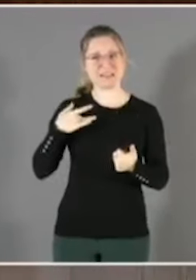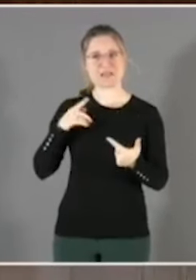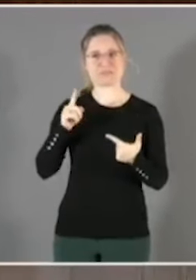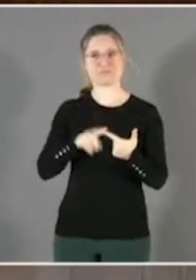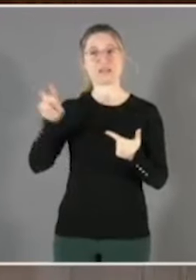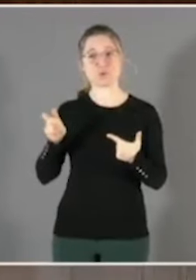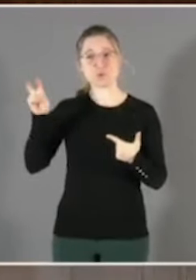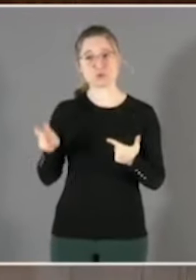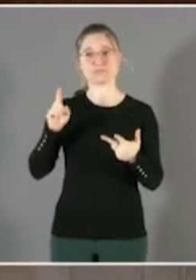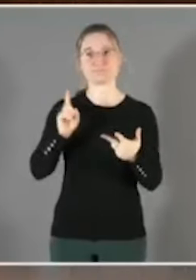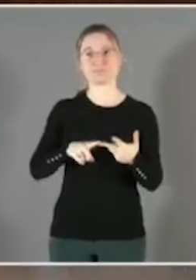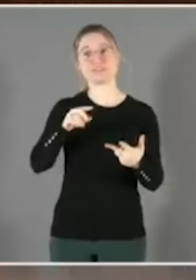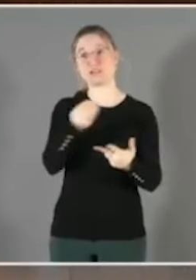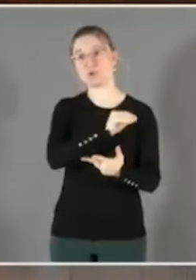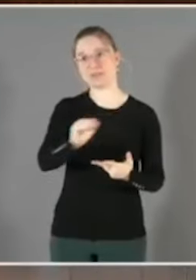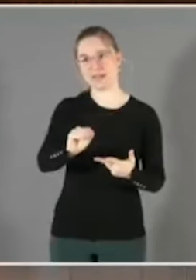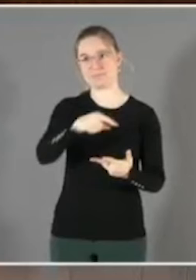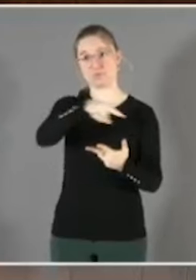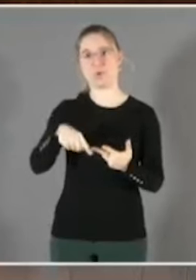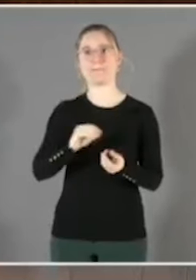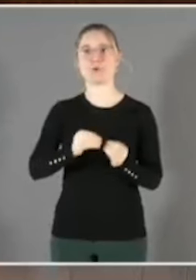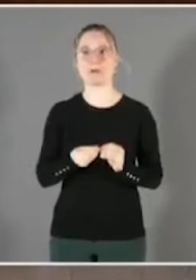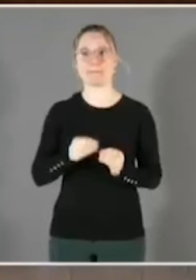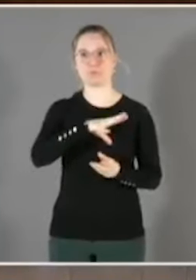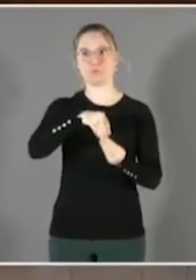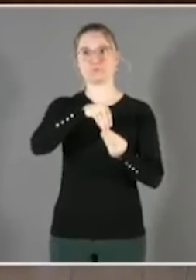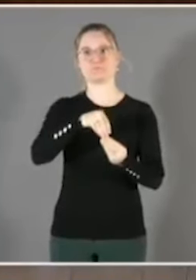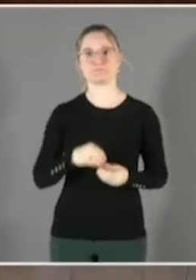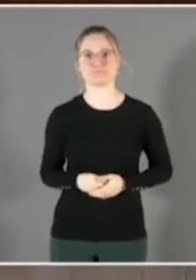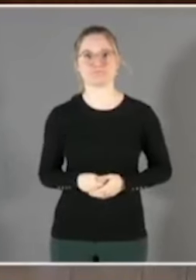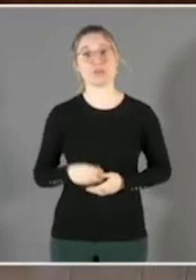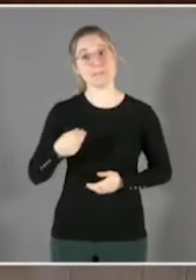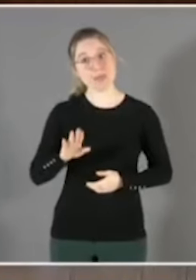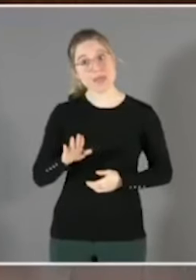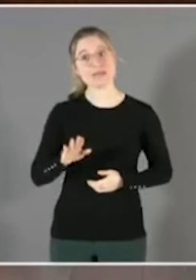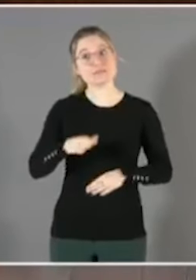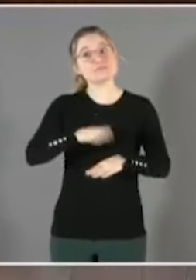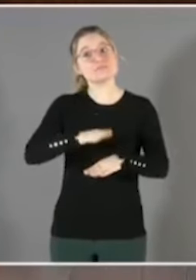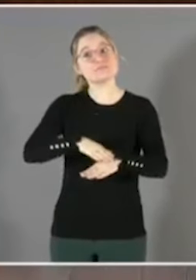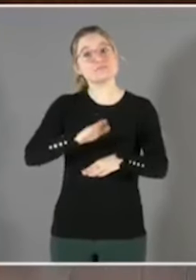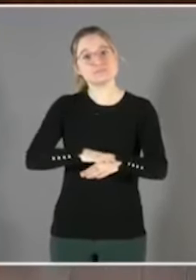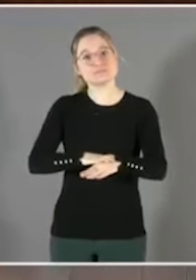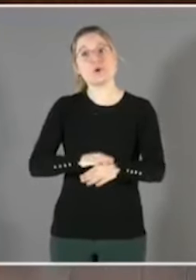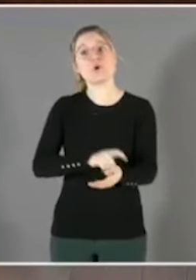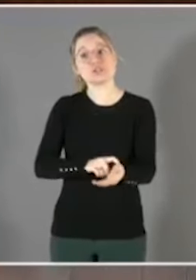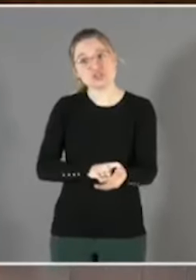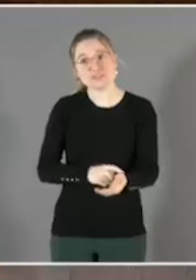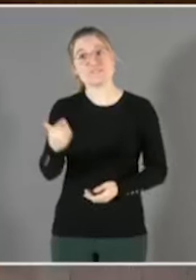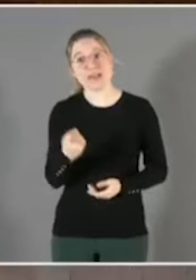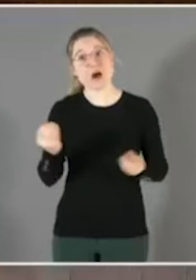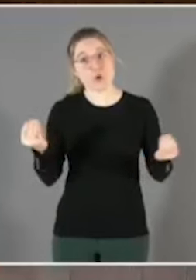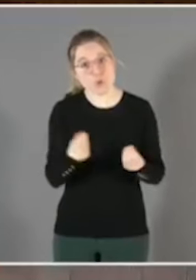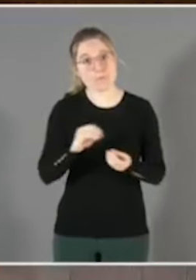et sécuritaire. Et il est quand même bon de rappeler l'origine de ce désastre. Ce désastre, il vient